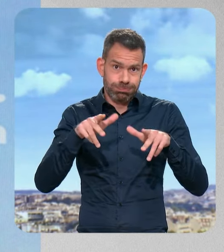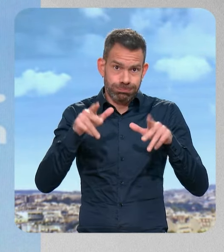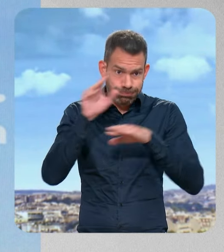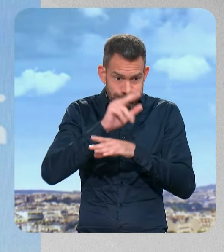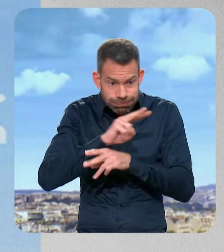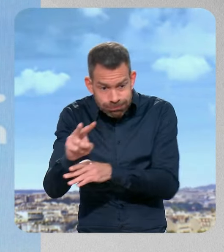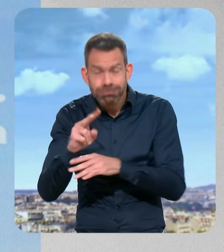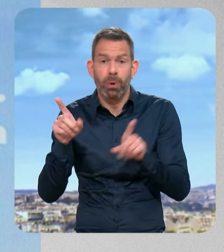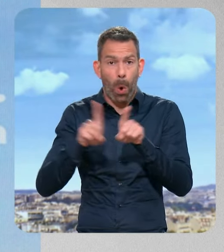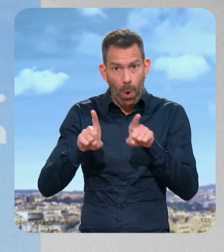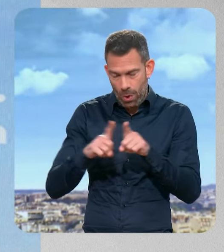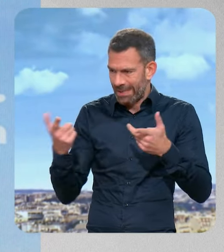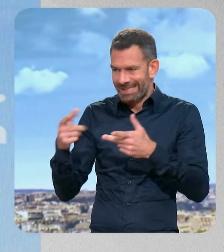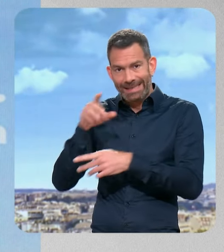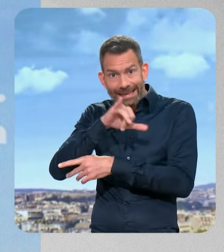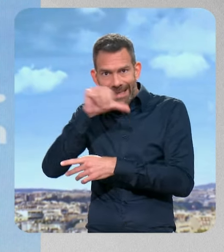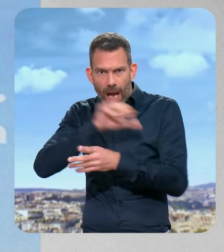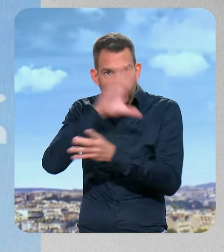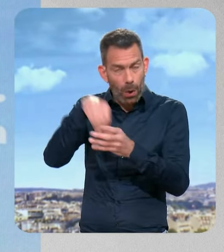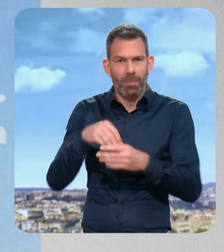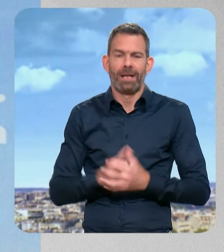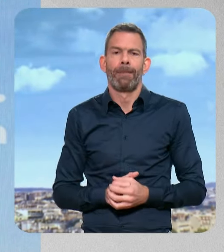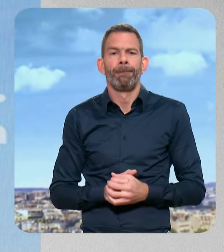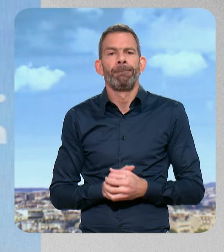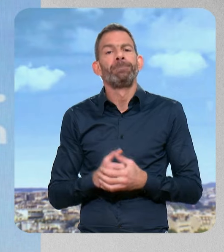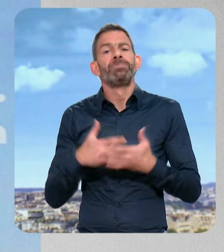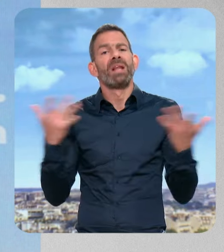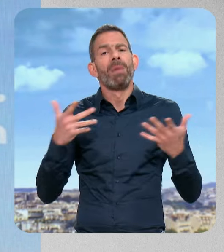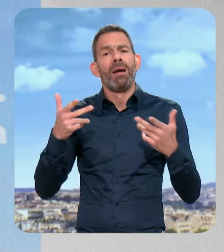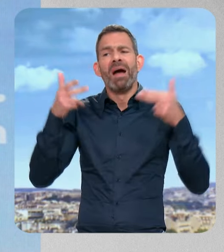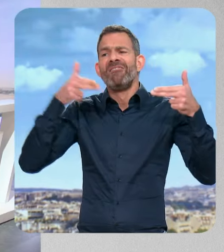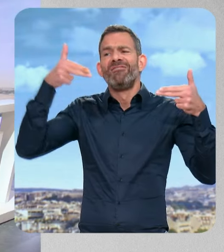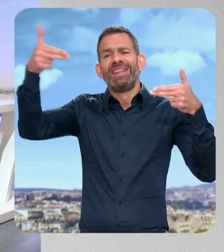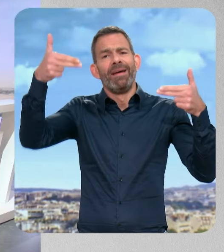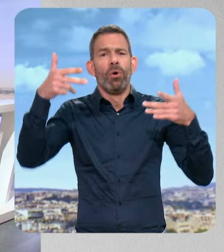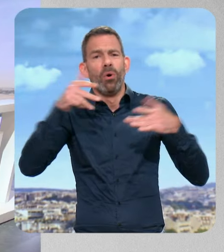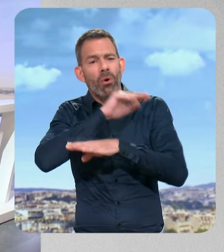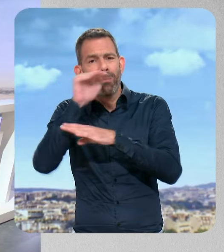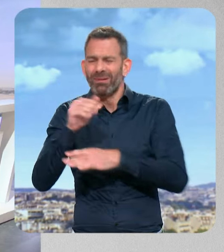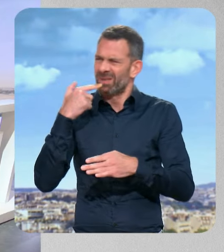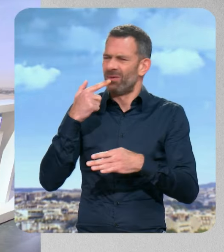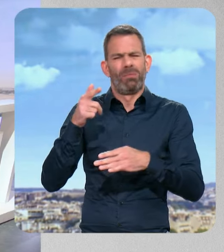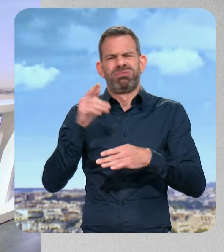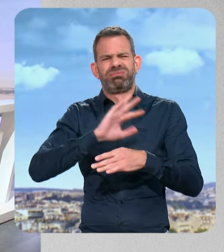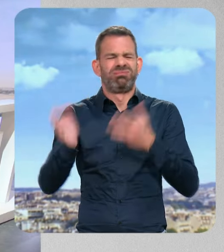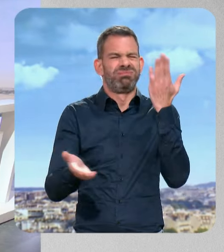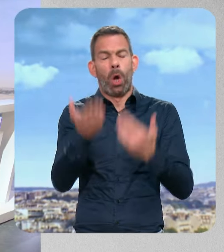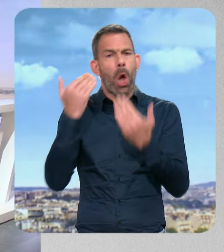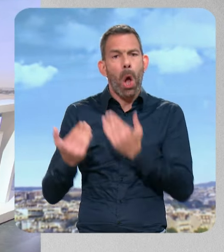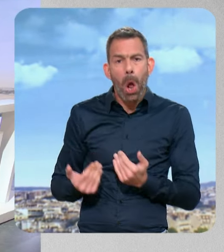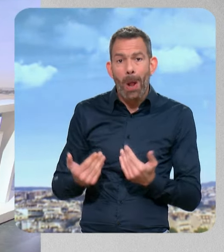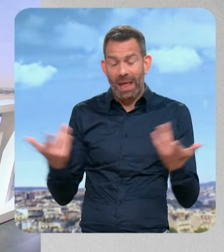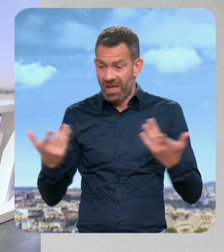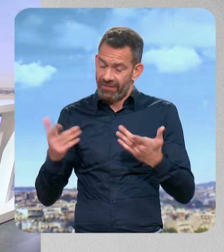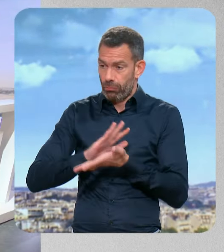fait récent. Deux, qu'il s'intéresse d'abord à ces chiffres. Quand on démantèle la vidéoprotection dans sa propre commune, quand on met sur l'espace public une